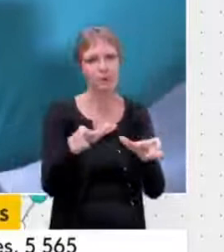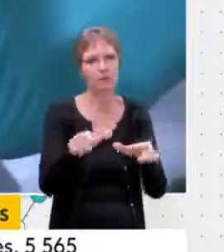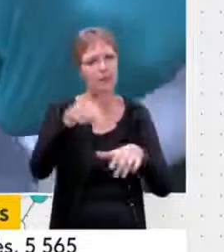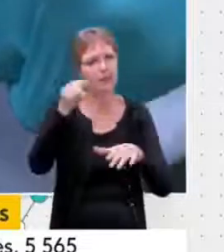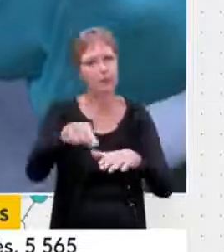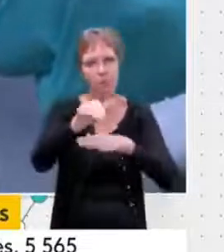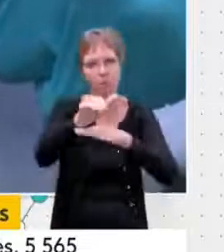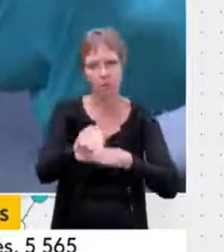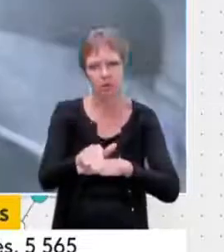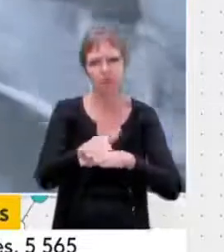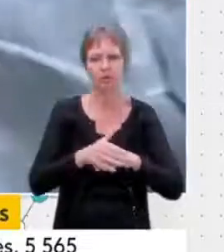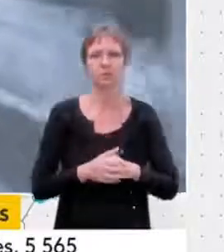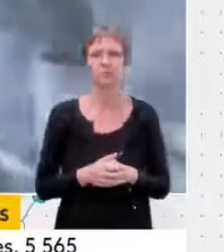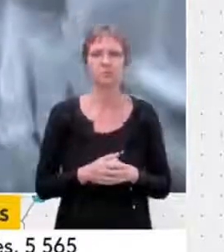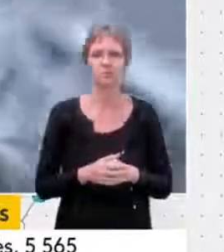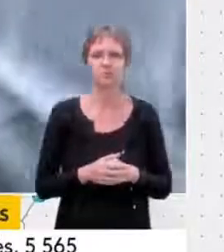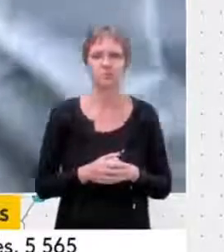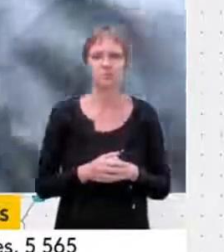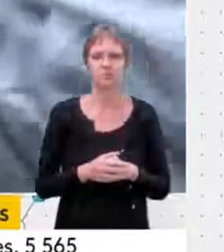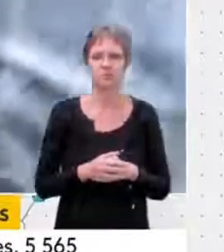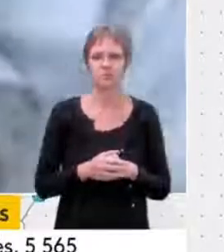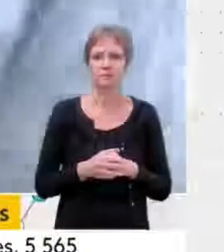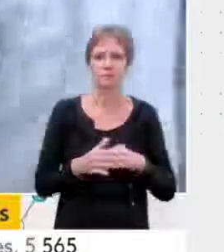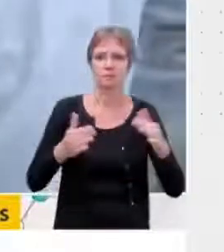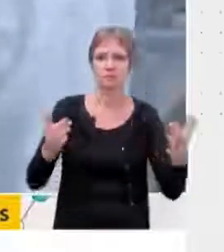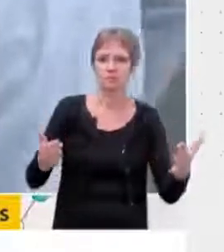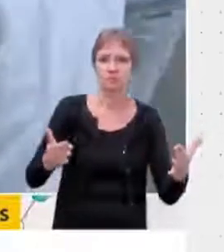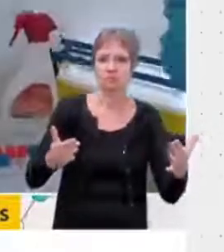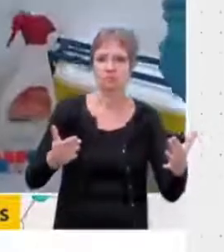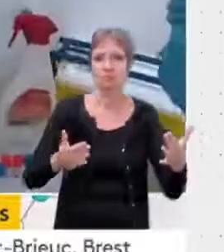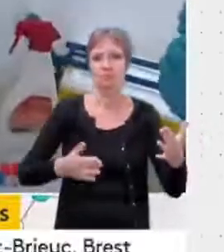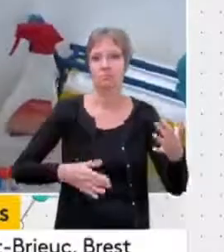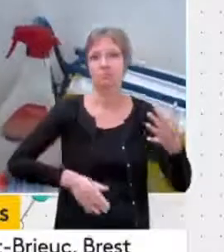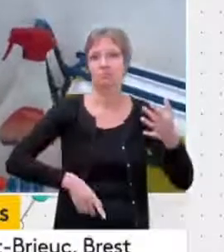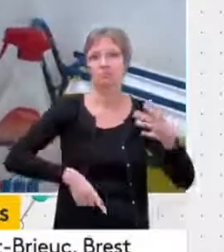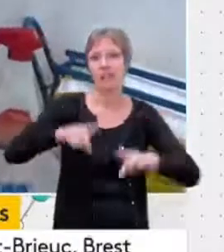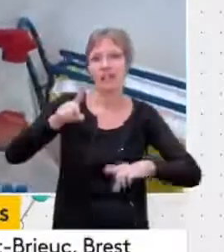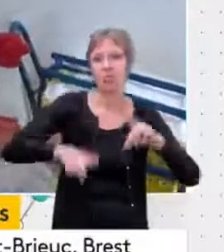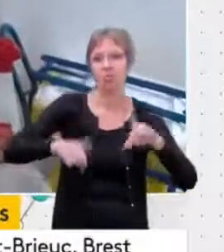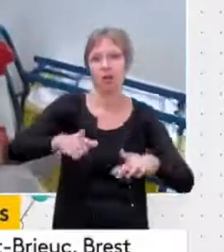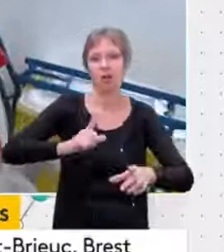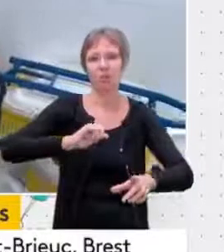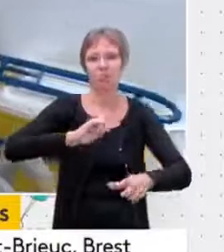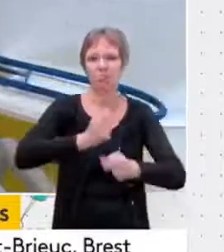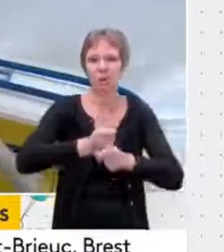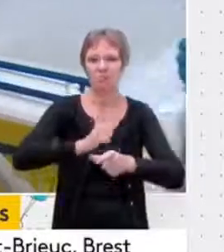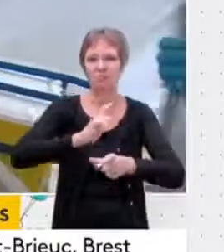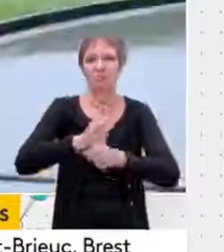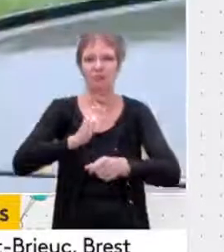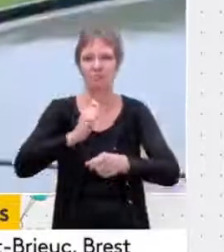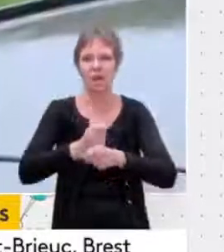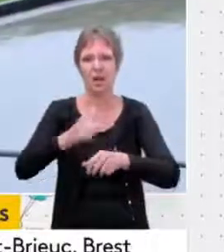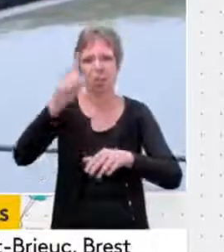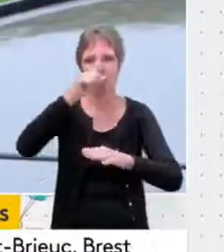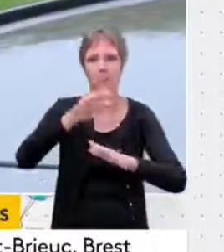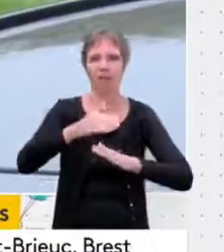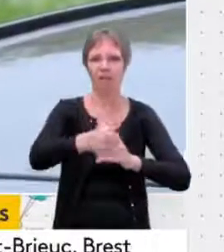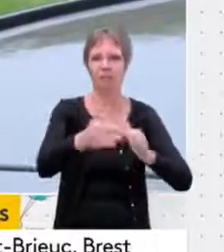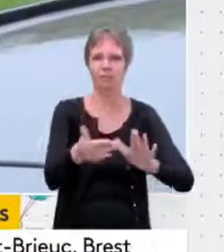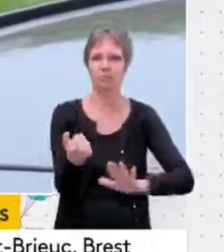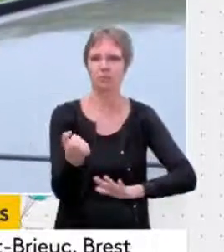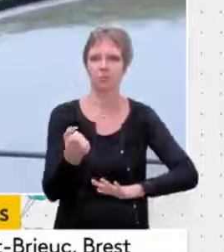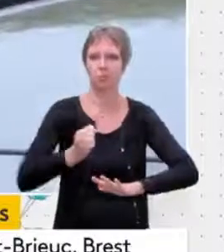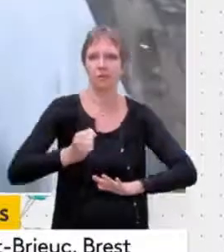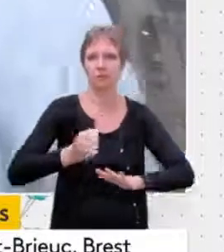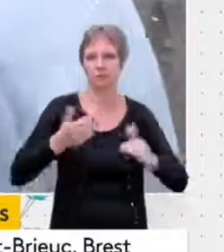Il y a des sanctions qui sont données à un certain nombre de personnes pour non-respect du confinement et qui posent